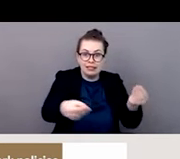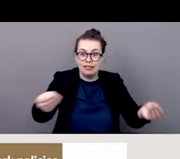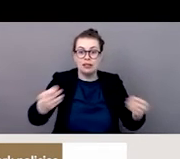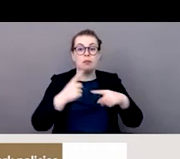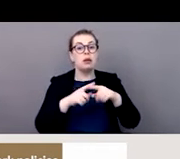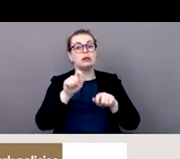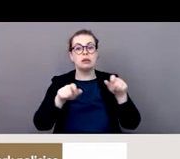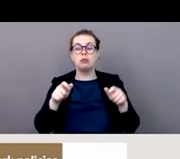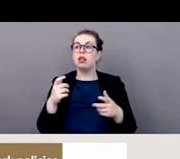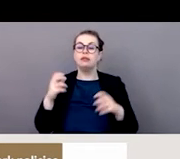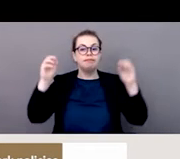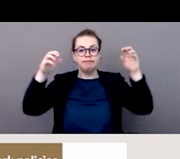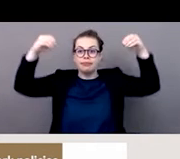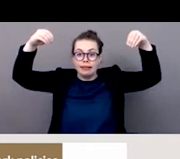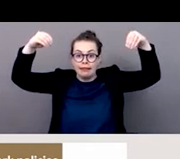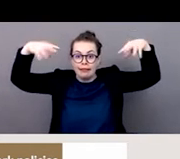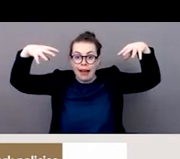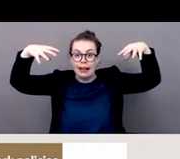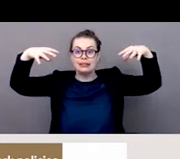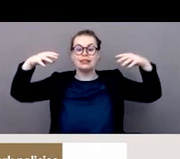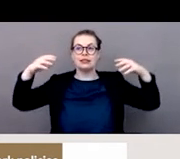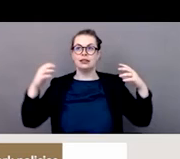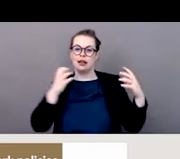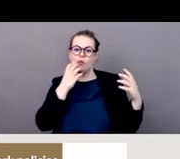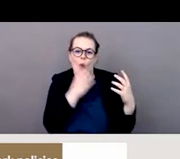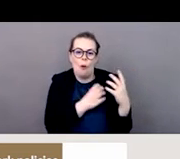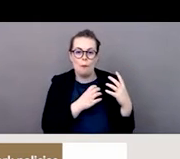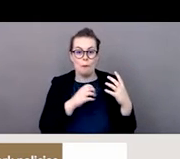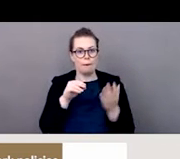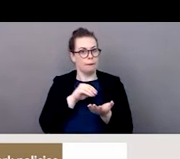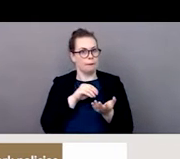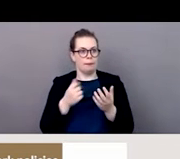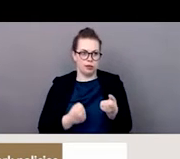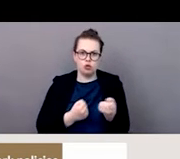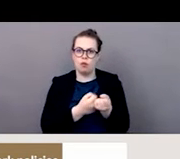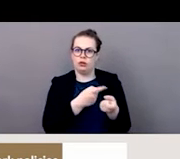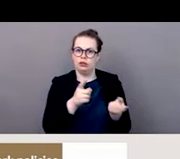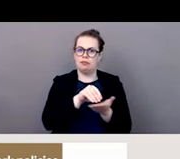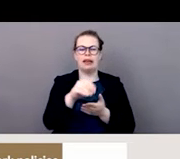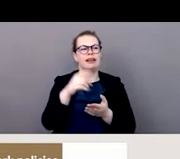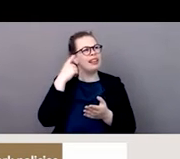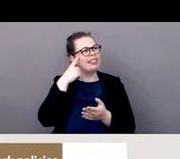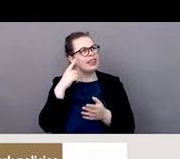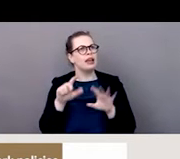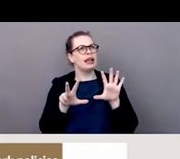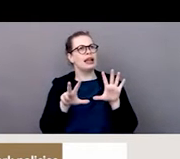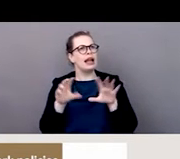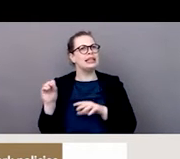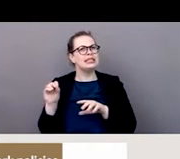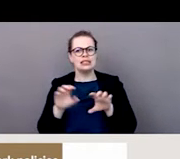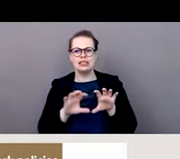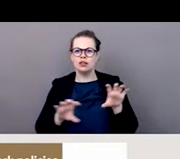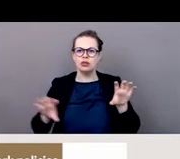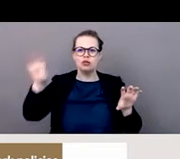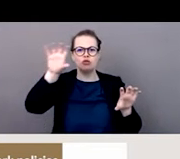assistance qui a été faite pour certaines factures, le paiement de certaines factures. Le tout dernier a été offert, fourni dans